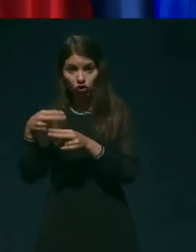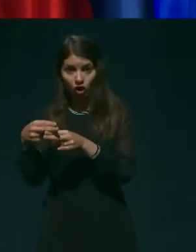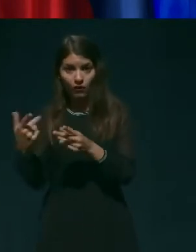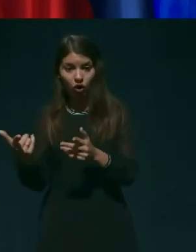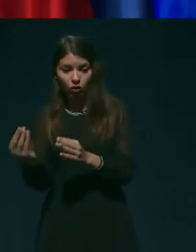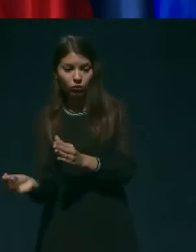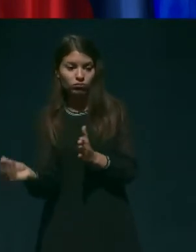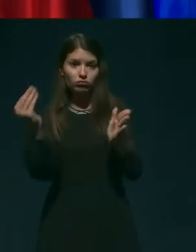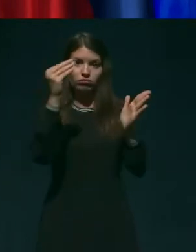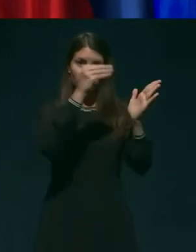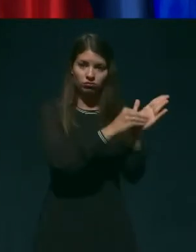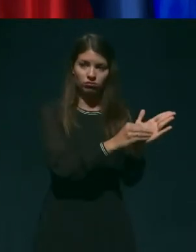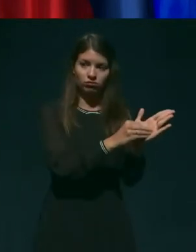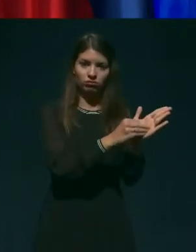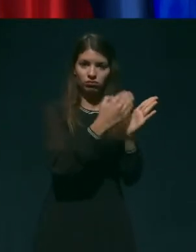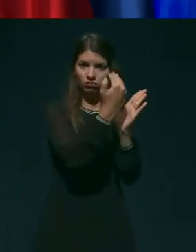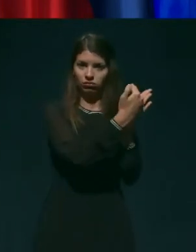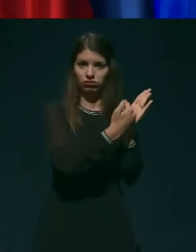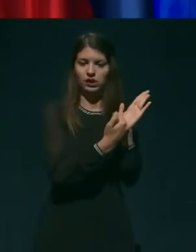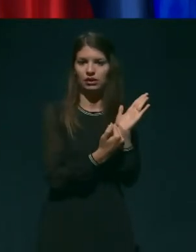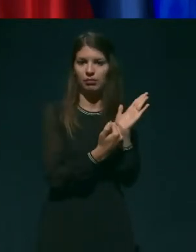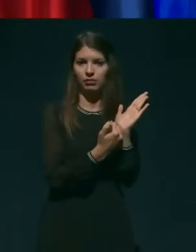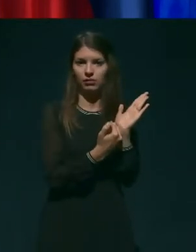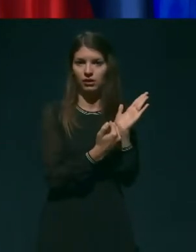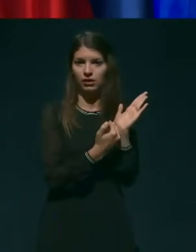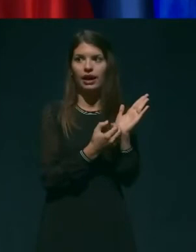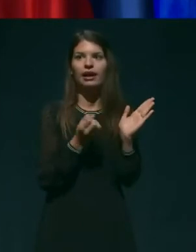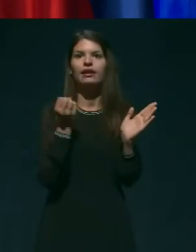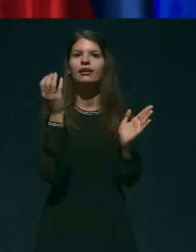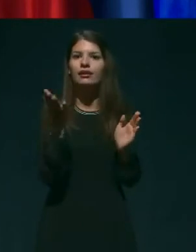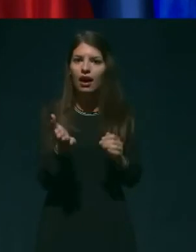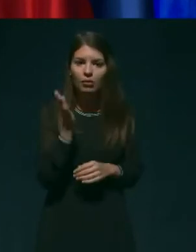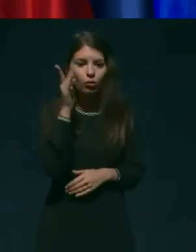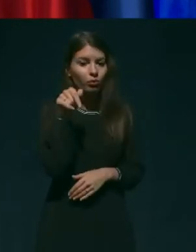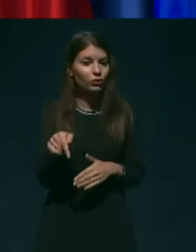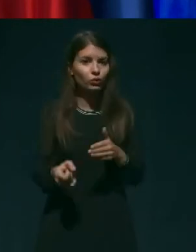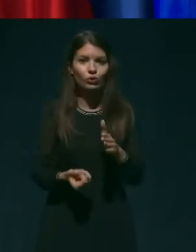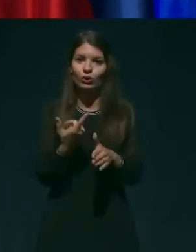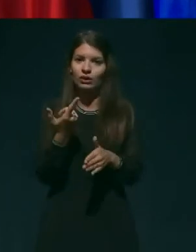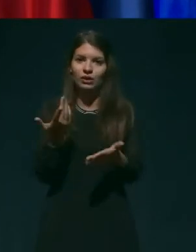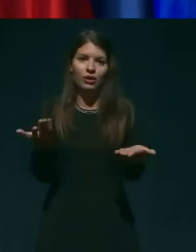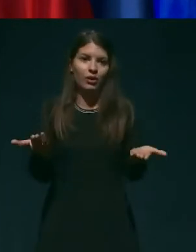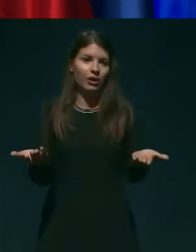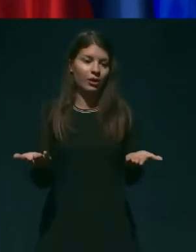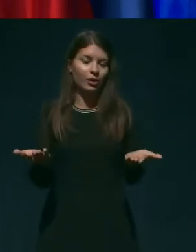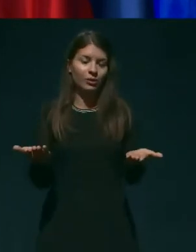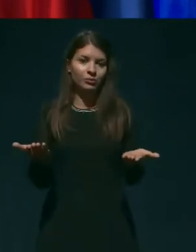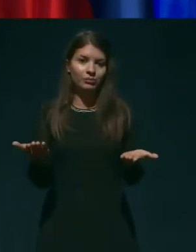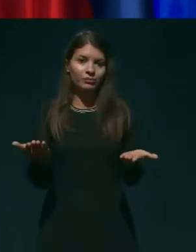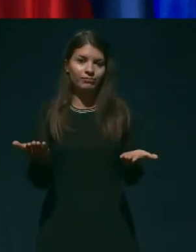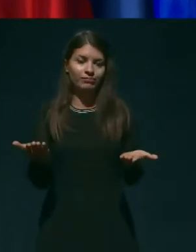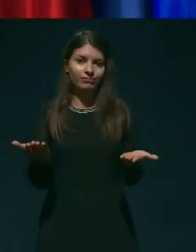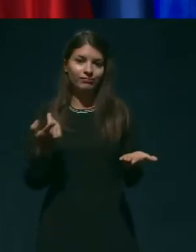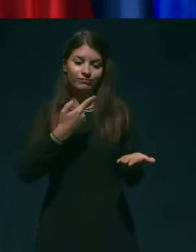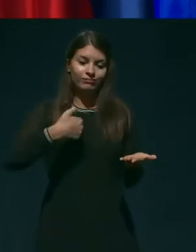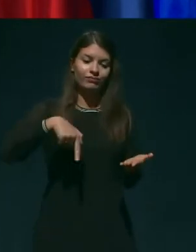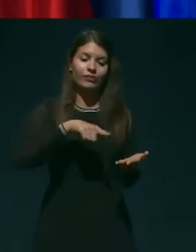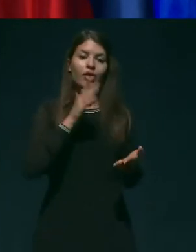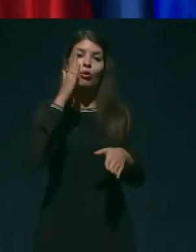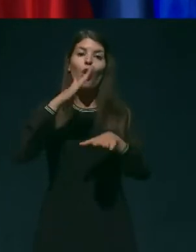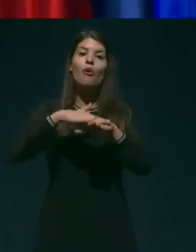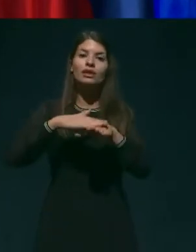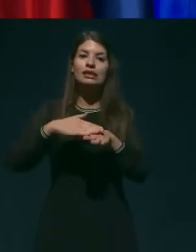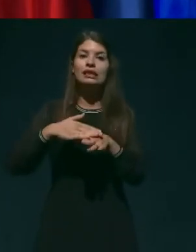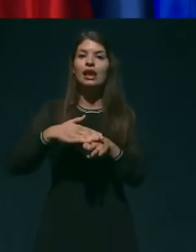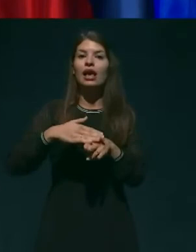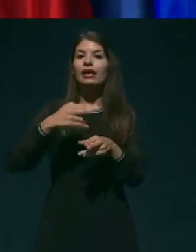znašle na tem seznamu. Kaj bo to mogoče? Vas bo oziroma nas bo obvestil Nacionalni